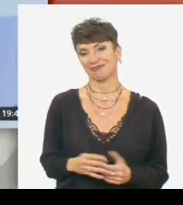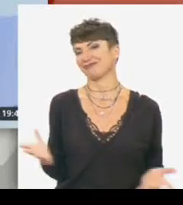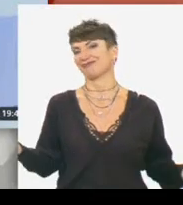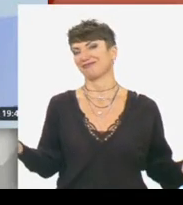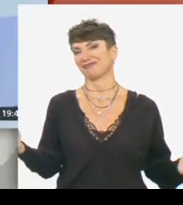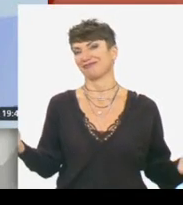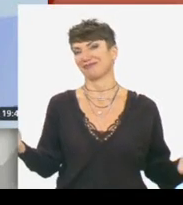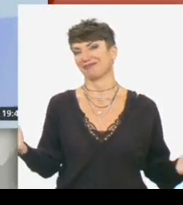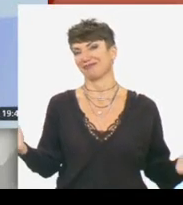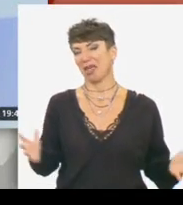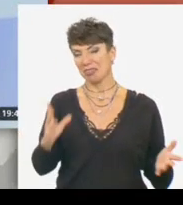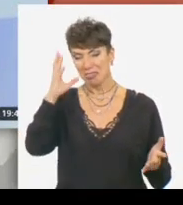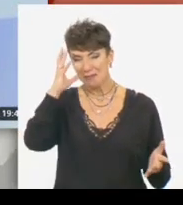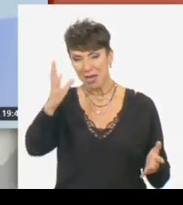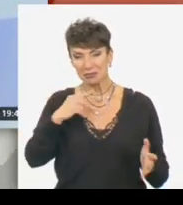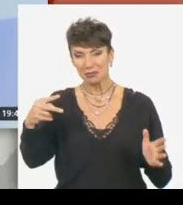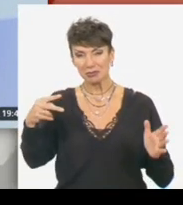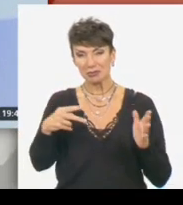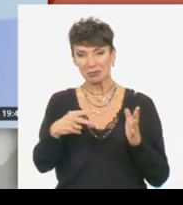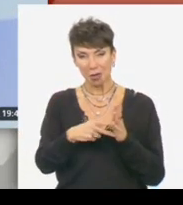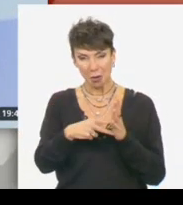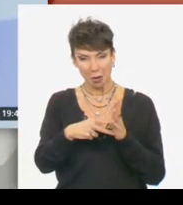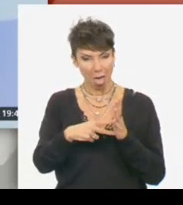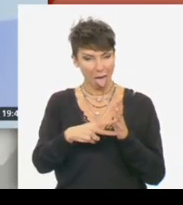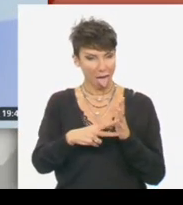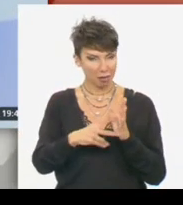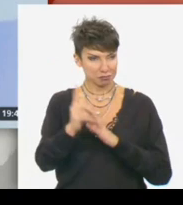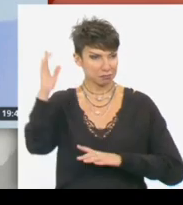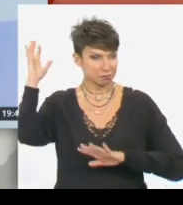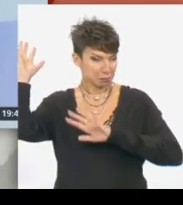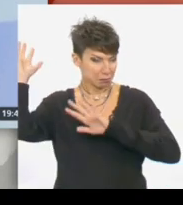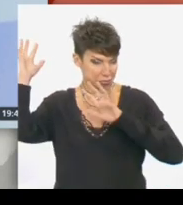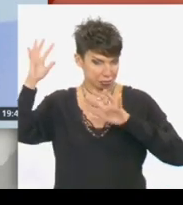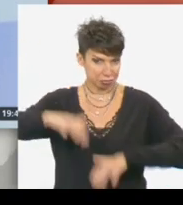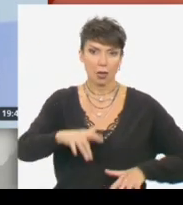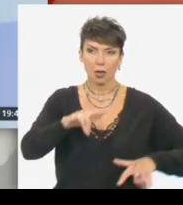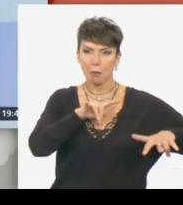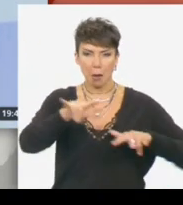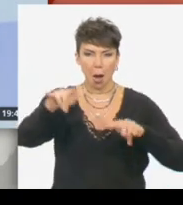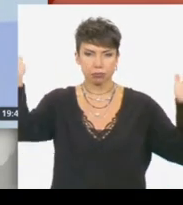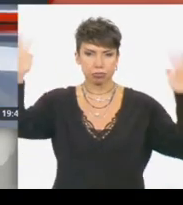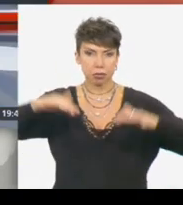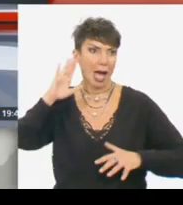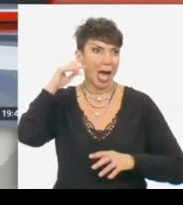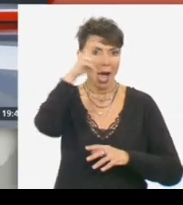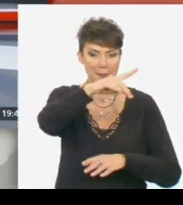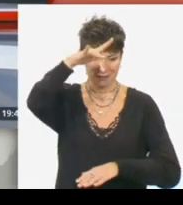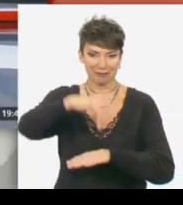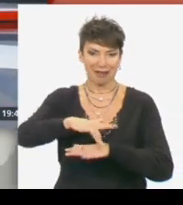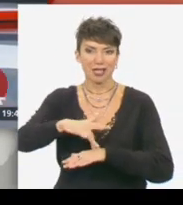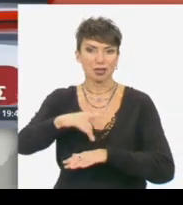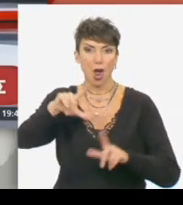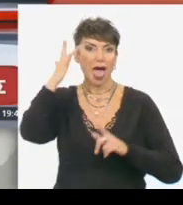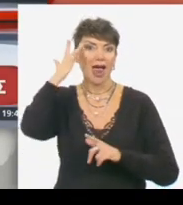Λειτουργήσε και πάλι για πρώτη φορά μετά την ραγωδία των δίδυμων πύργων το εκκλησάκι του Αγίου Νικολάου στη Νέα Υόρκη. Θα πάω στον Δημήτρη Φιλιππίδη. Δημήτρη, επαναλειτουργία,